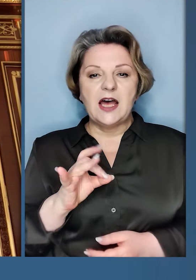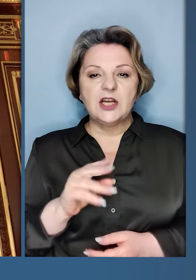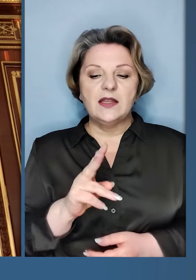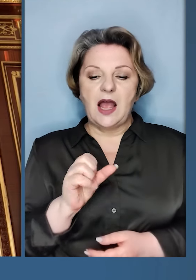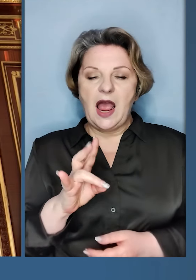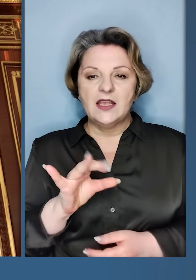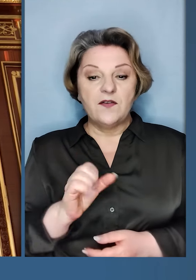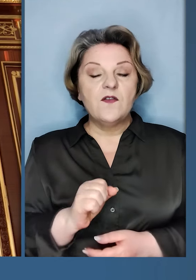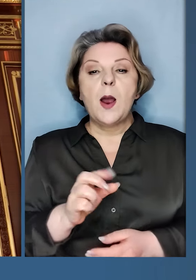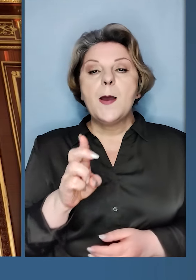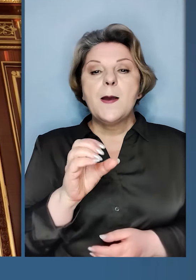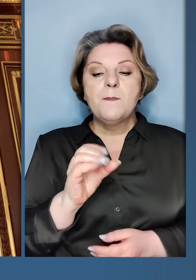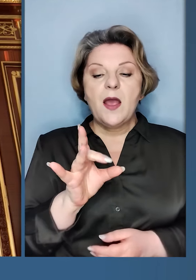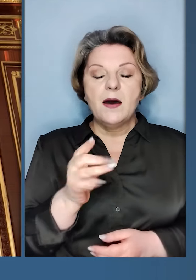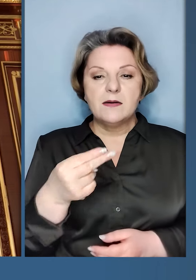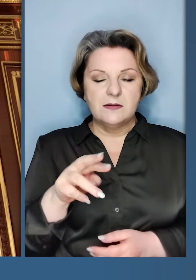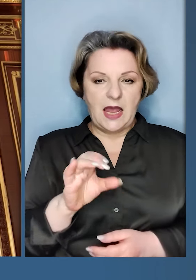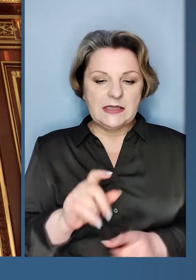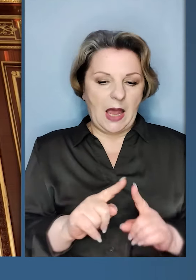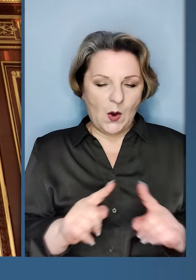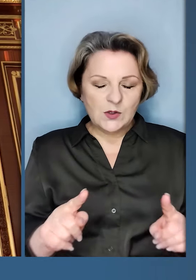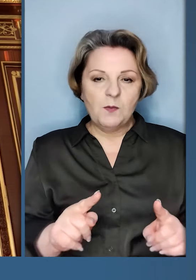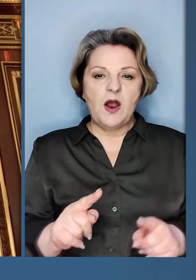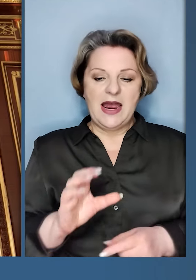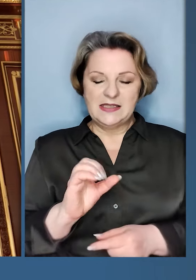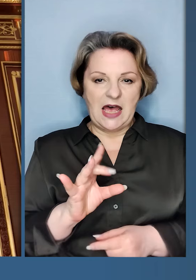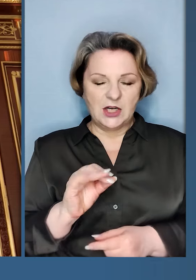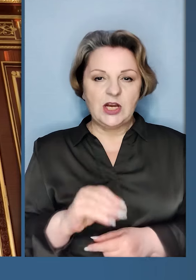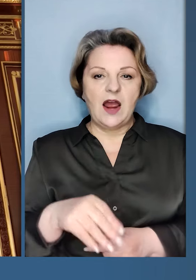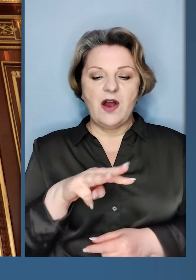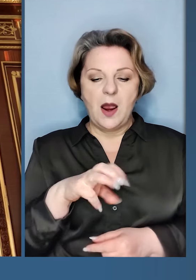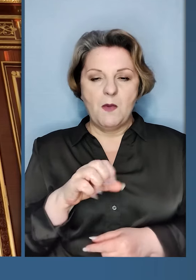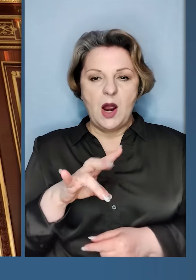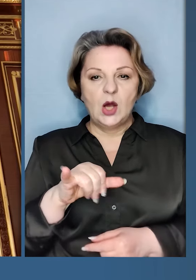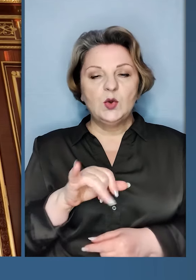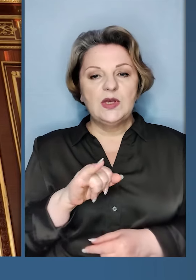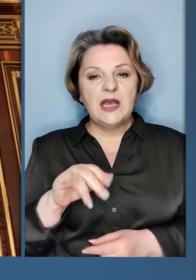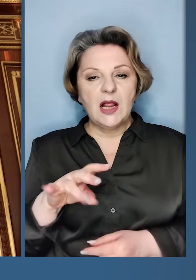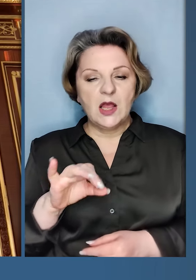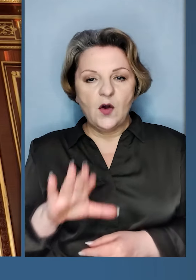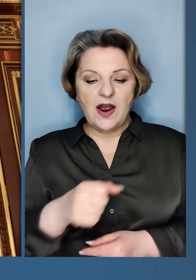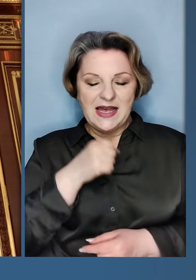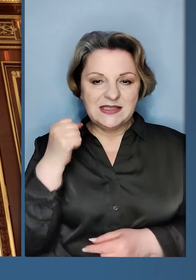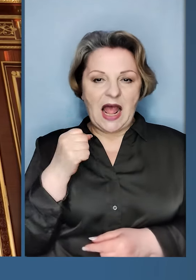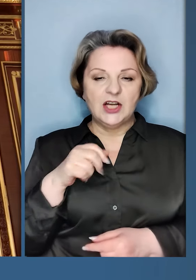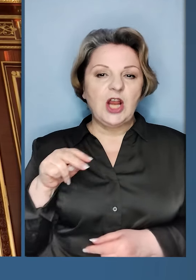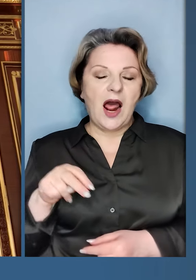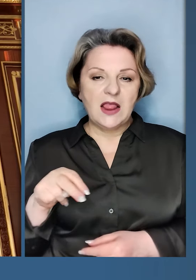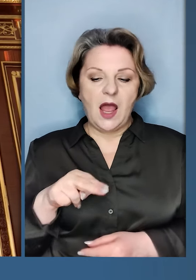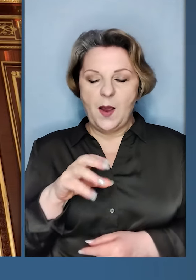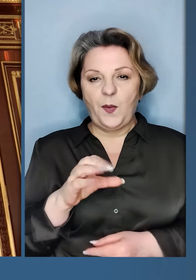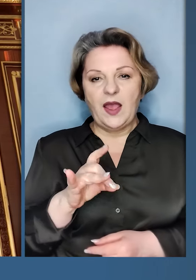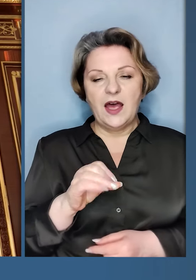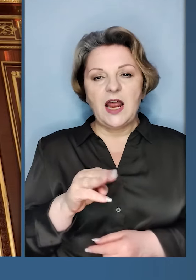Дякую. Бердянський прикордонний загін, особливо сержант Дмитро Мануїлов та старший лейтенант Сергій